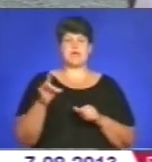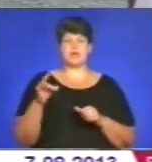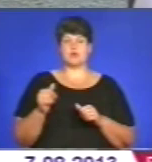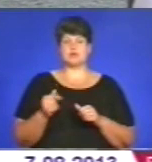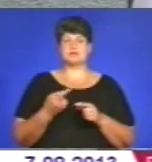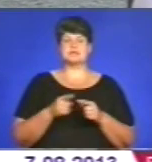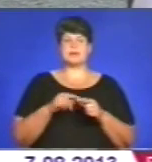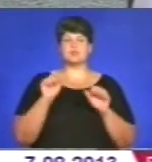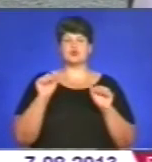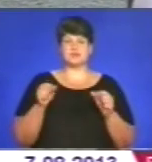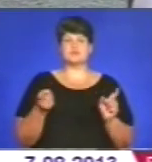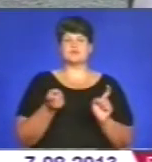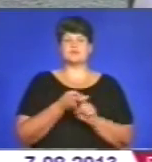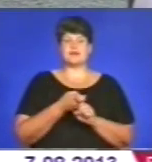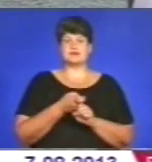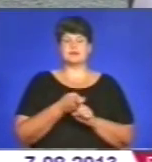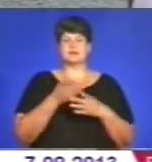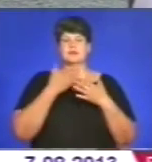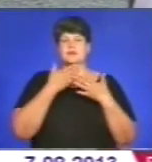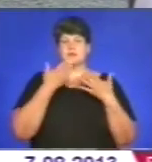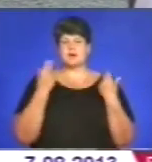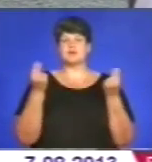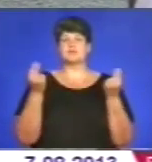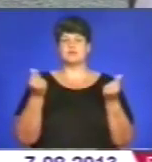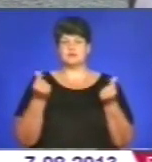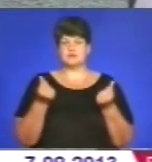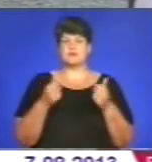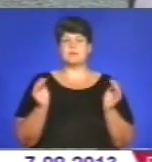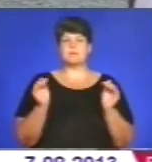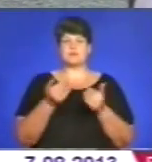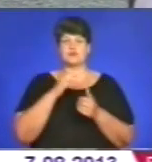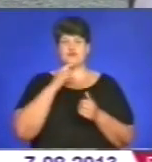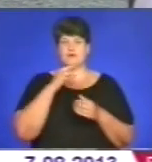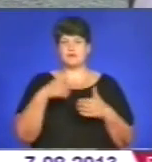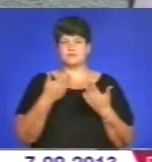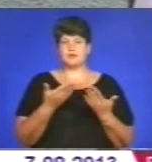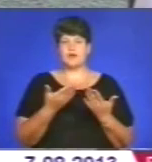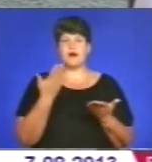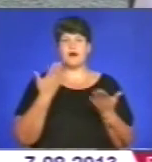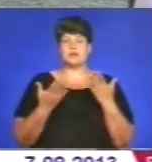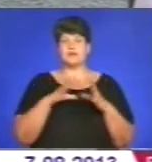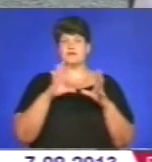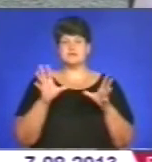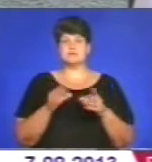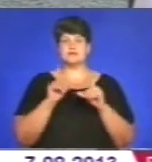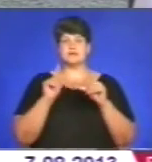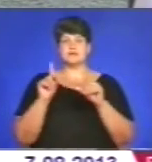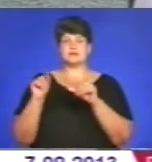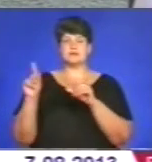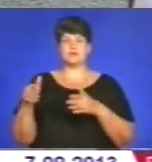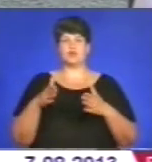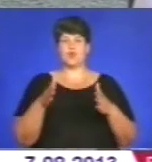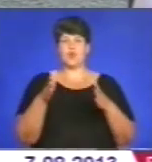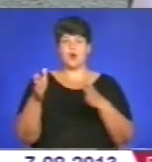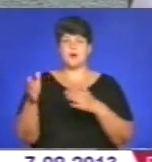Це, можливо, пов'язано з відсутністю належного фінансування. Меншу увагу привертають. Але всі ми їздимо по дорогах, ми бачимо, що